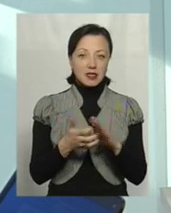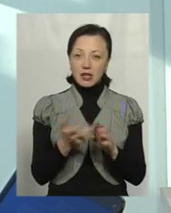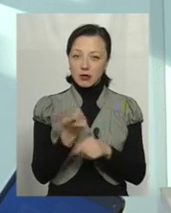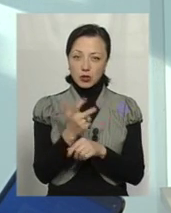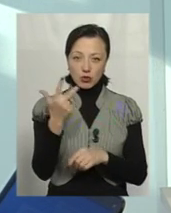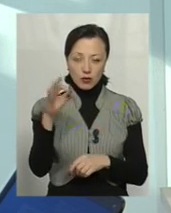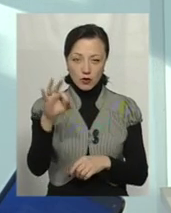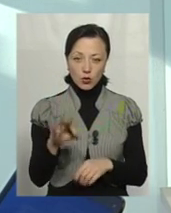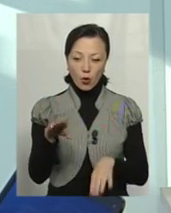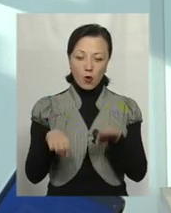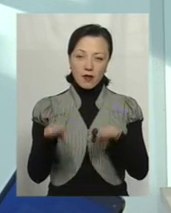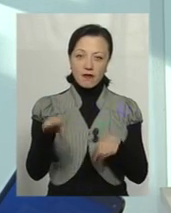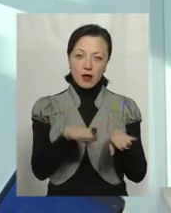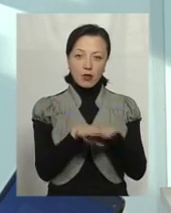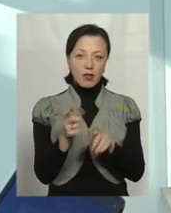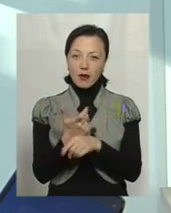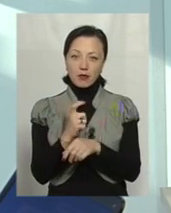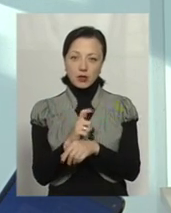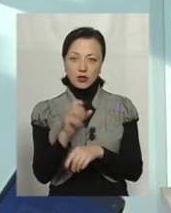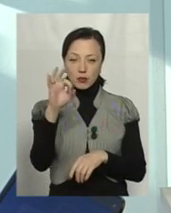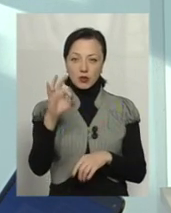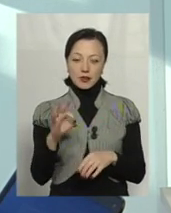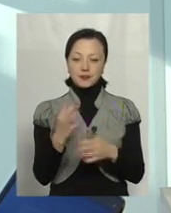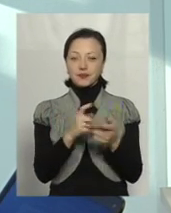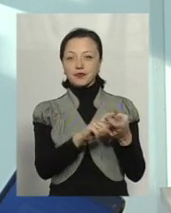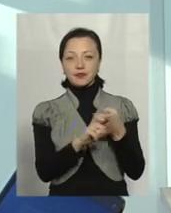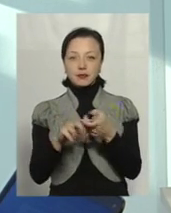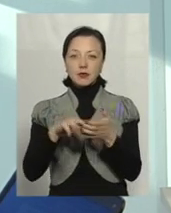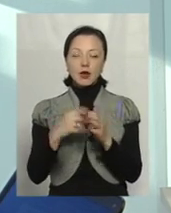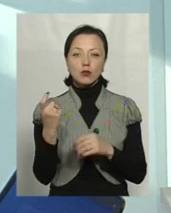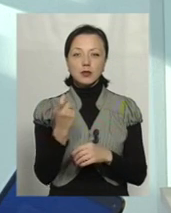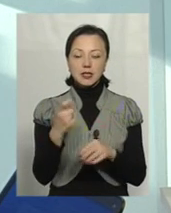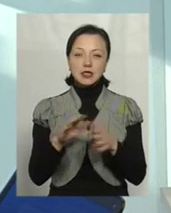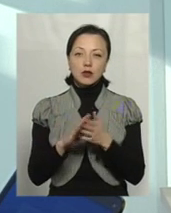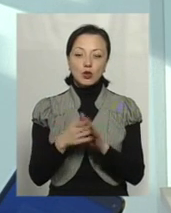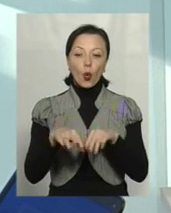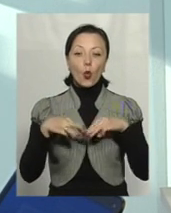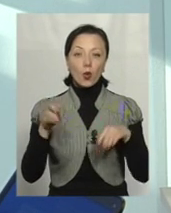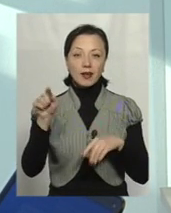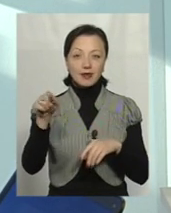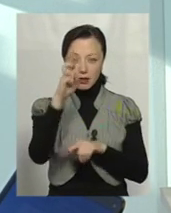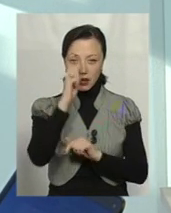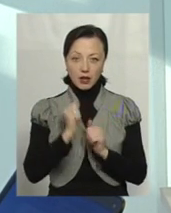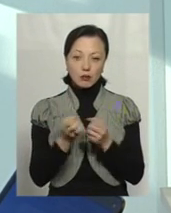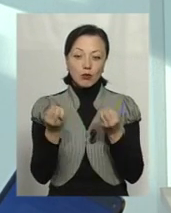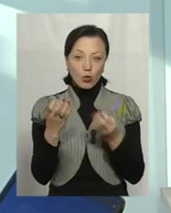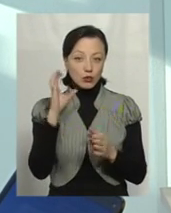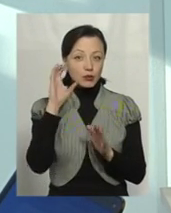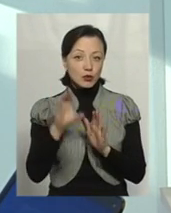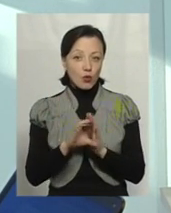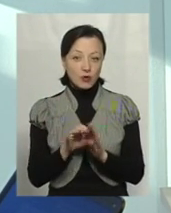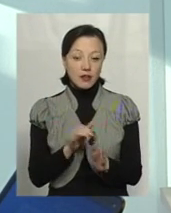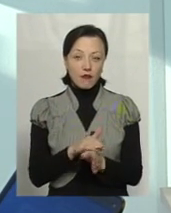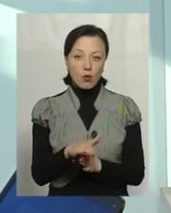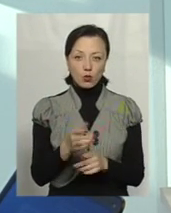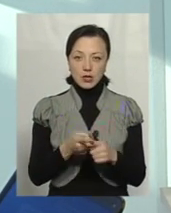Коливання курсу – найбільше таке, то залежно від економічної ситуації. І уряди цих країн просто прислуховуються і